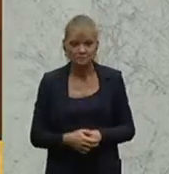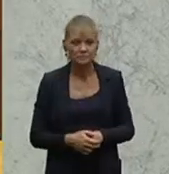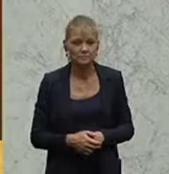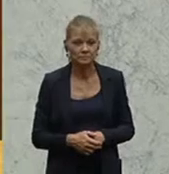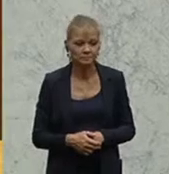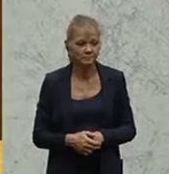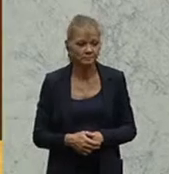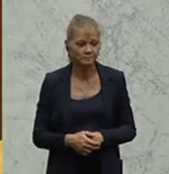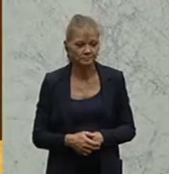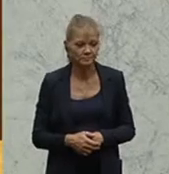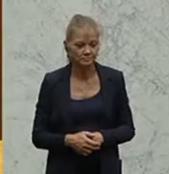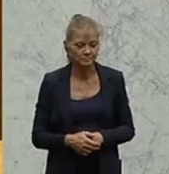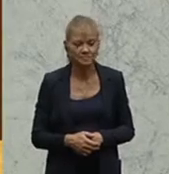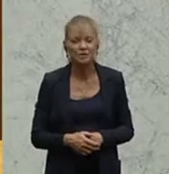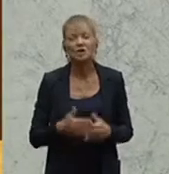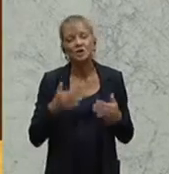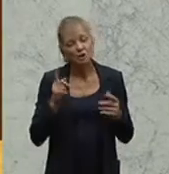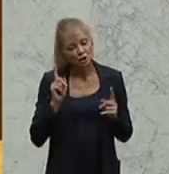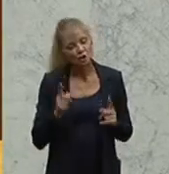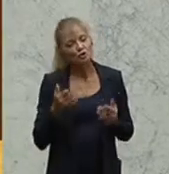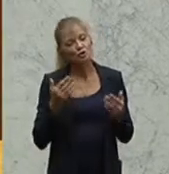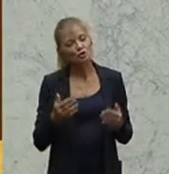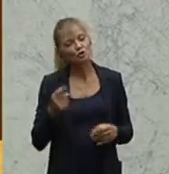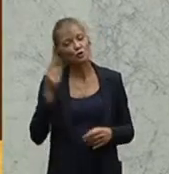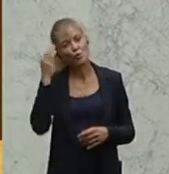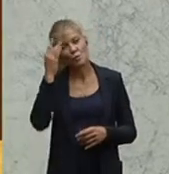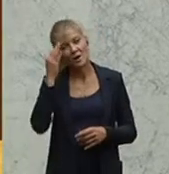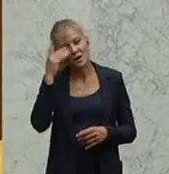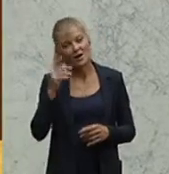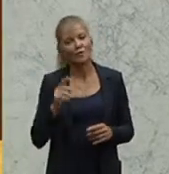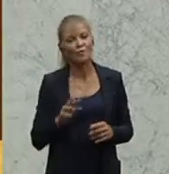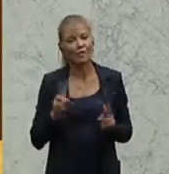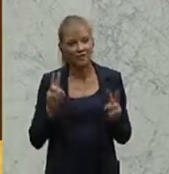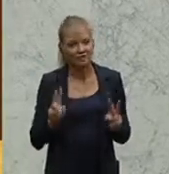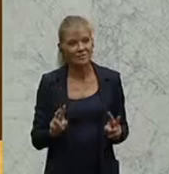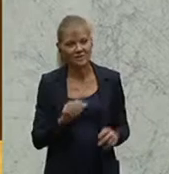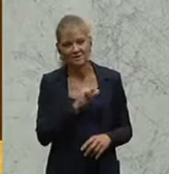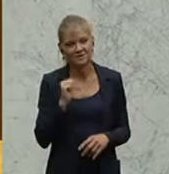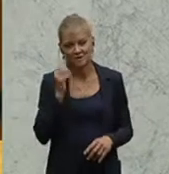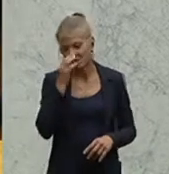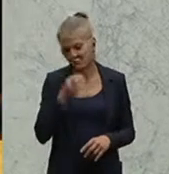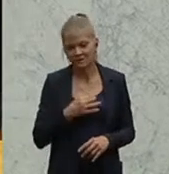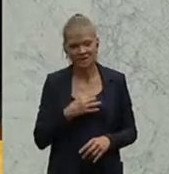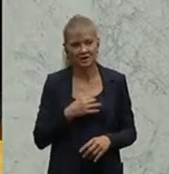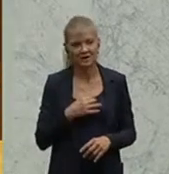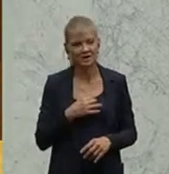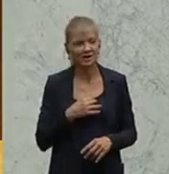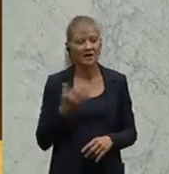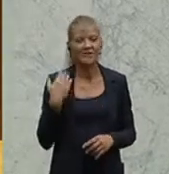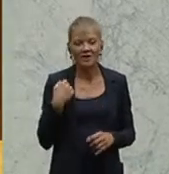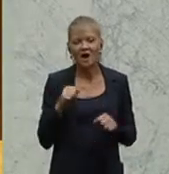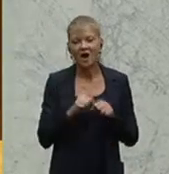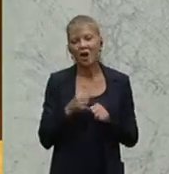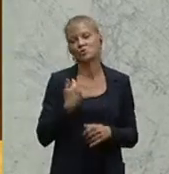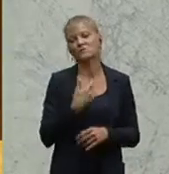Also man sollte sich diese Gedanken sehr wohl stellen, die hier Zweifel auch in der Enquetekommission genannt